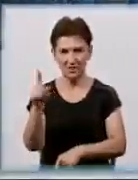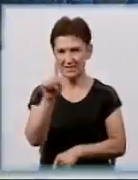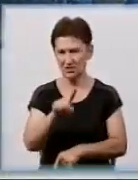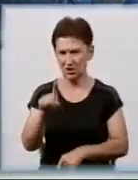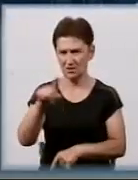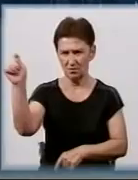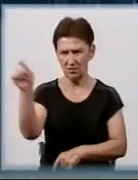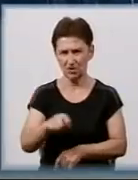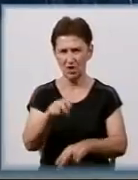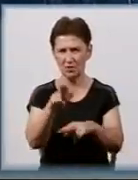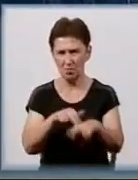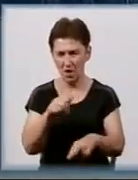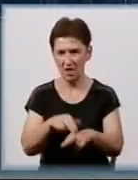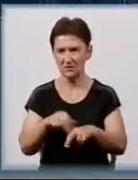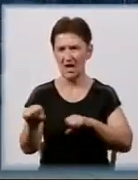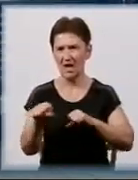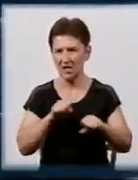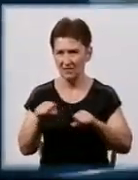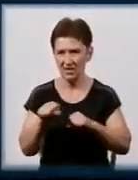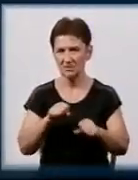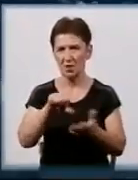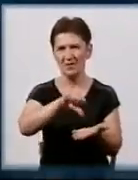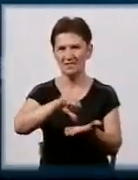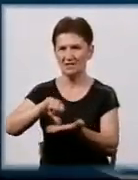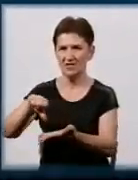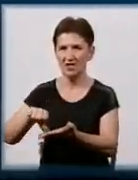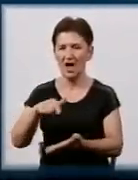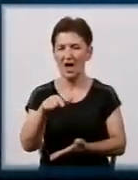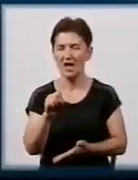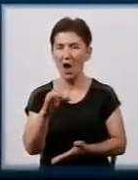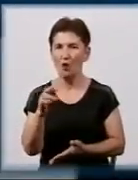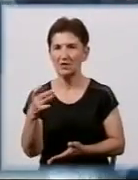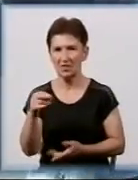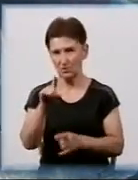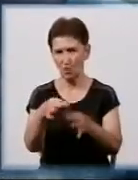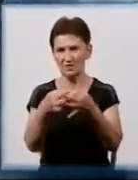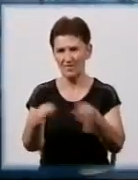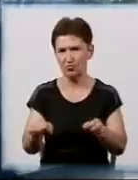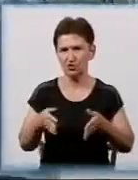району, поліція та представники Держгеокадастру. Учасники акції звільняють дорогу.